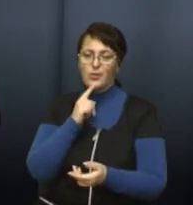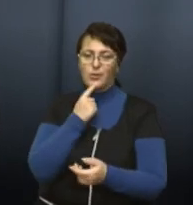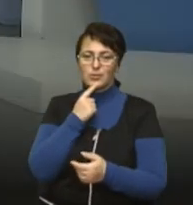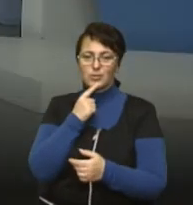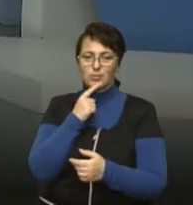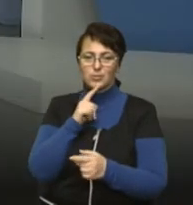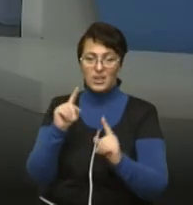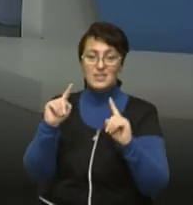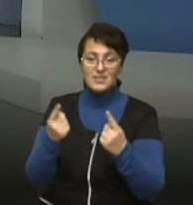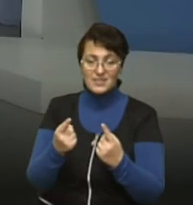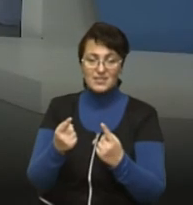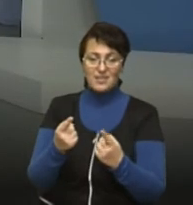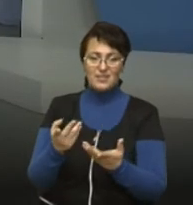так?